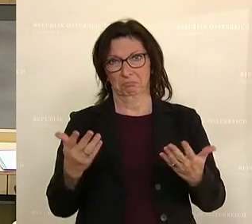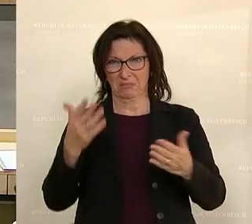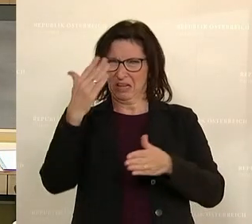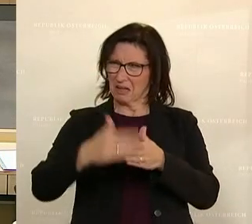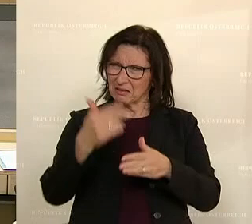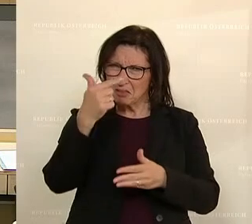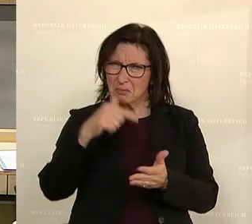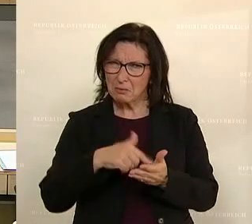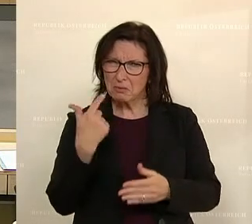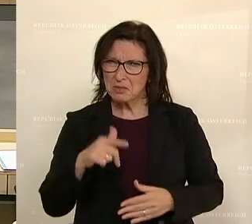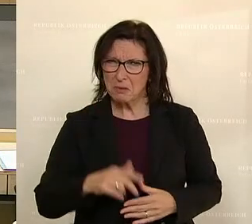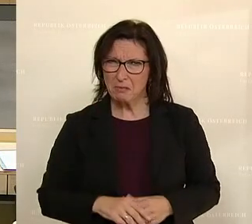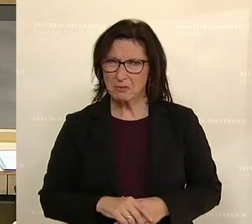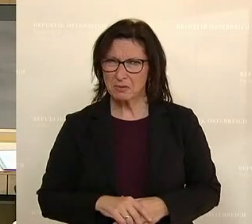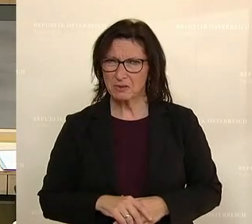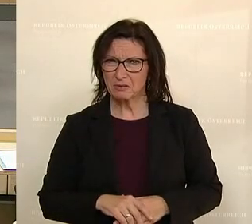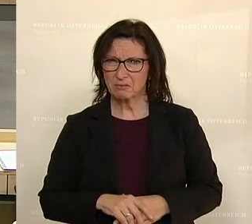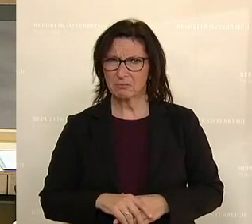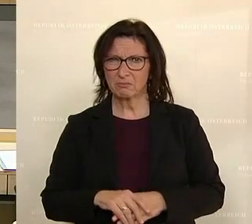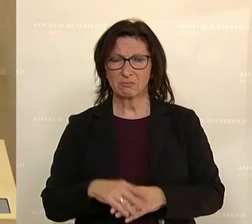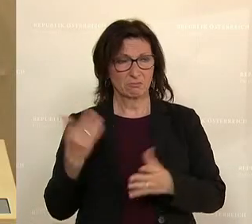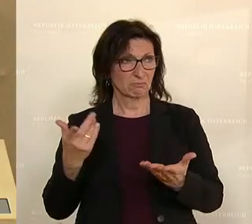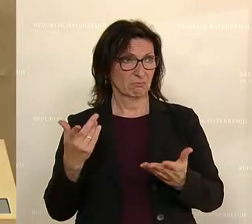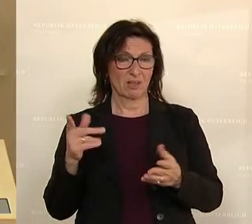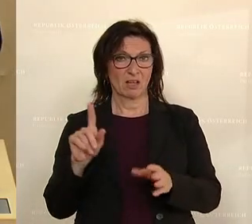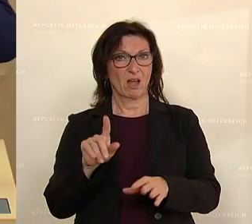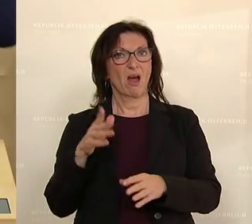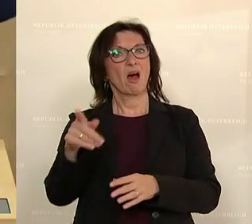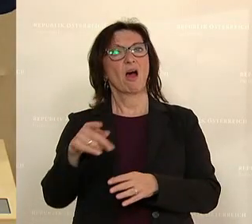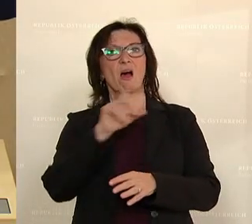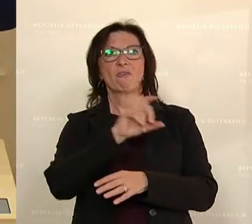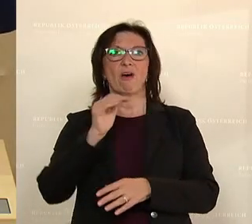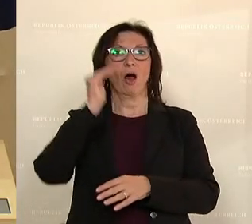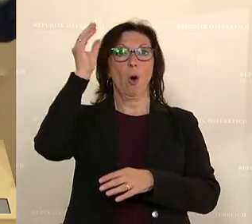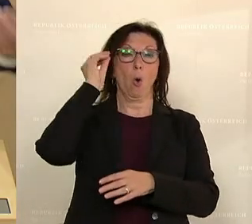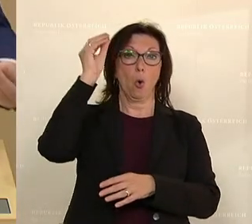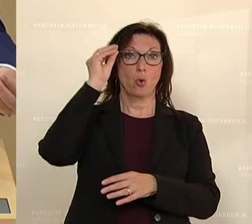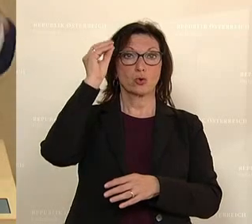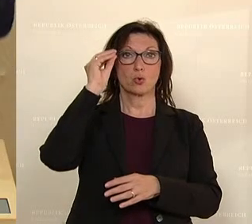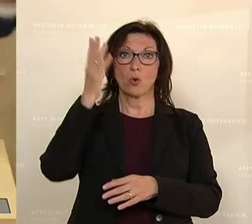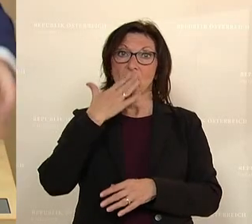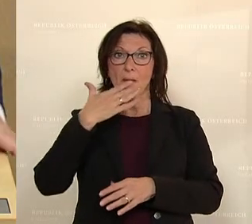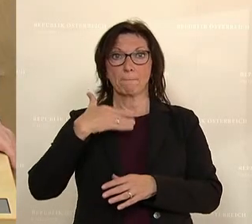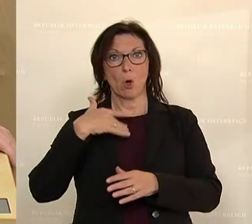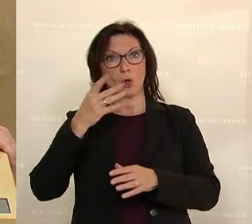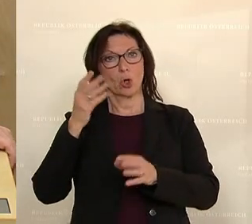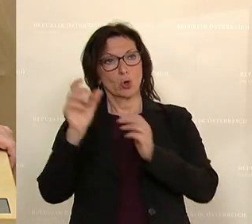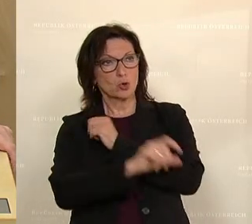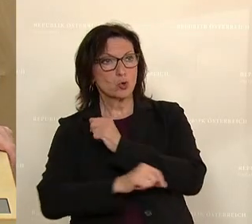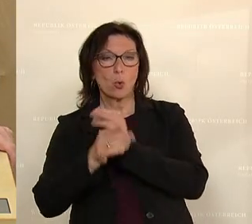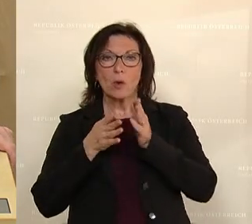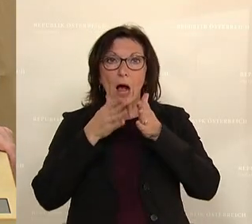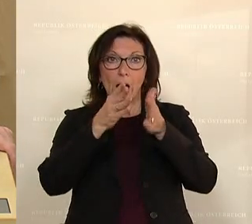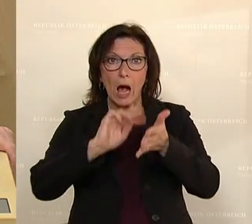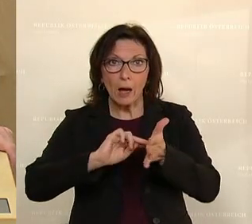2022, wir kennen die Vorlaufzeiten auf den Fachhochschulen zur Planung, von Studiengängen zur strategischen Planung.